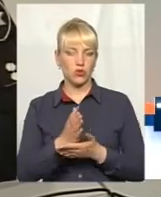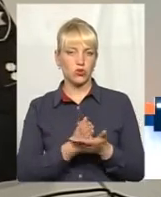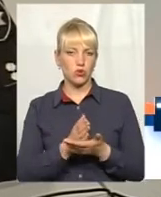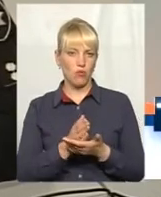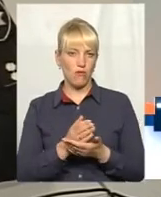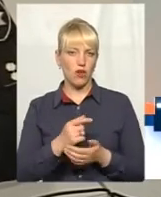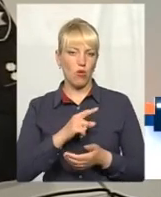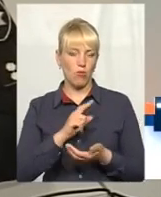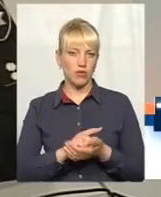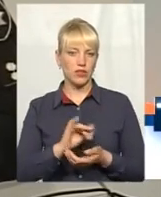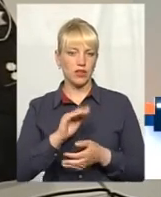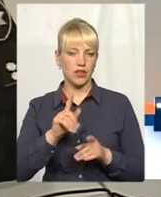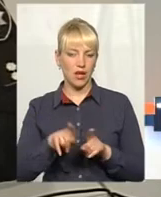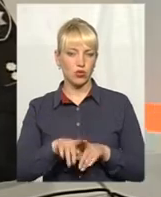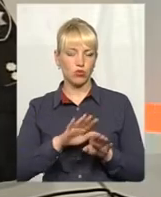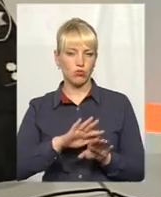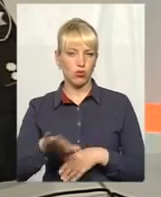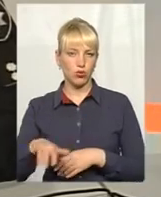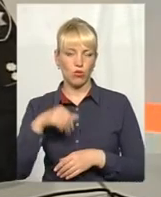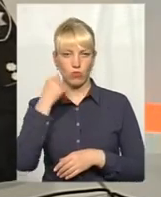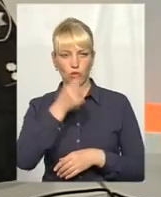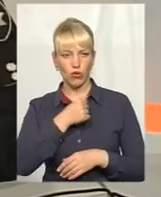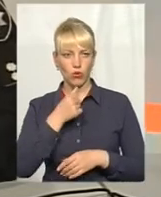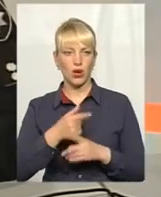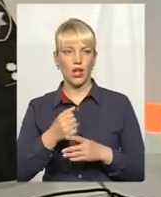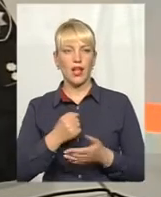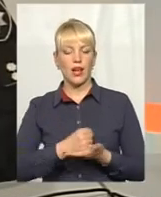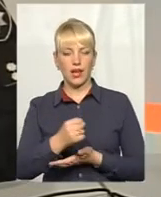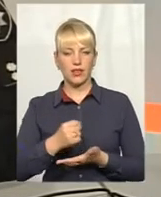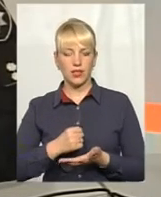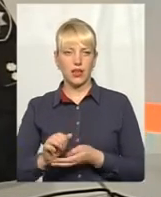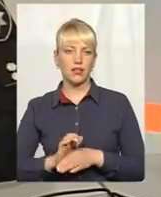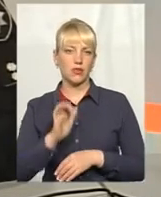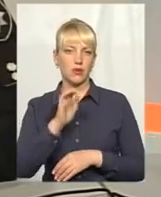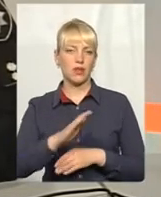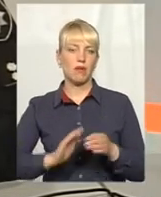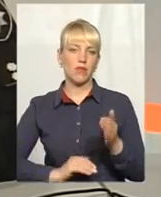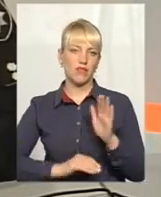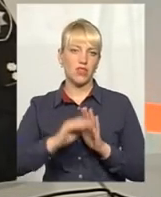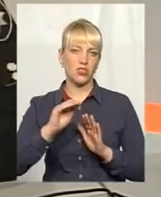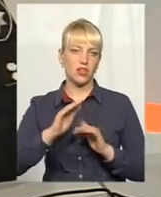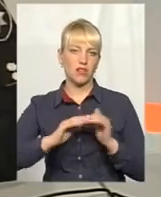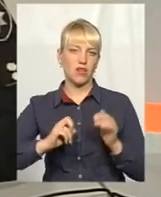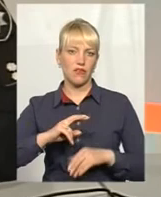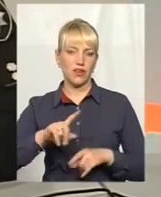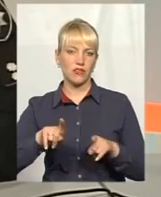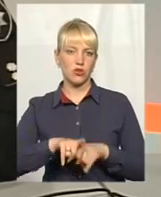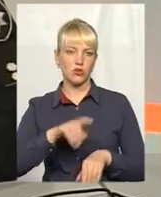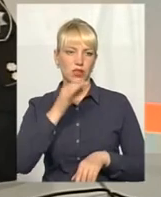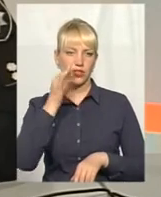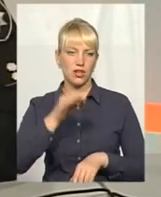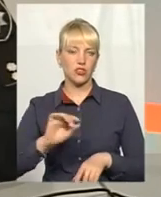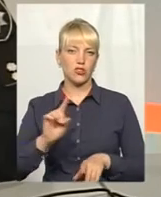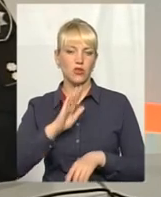Також протягом року кандидати відправляються і на підвищення кваліфікації. Хочу зазначити, що